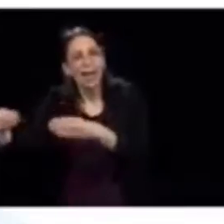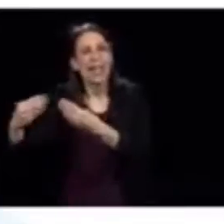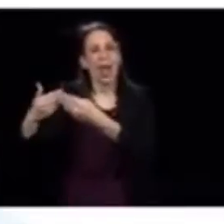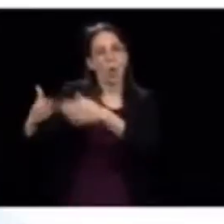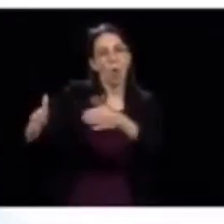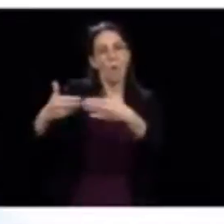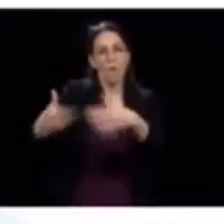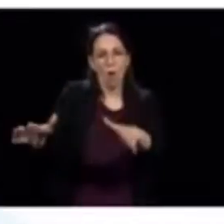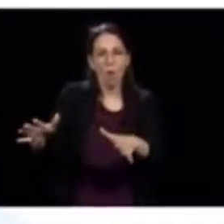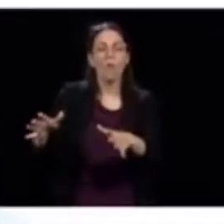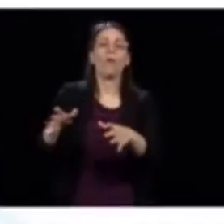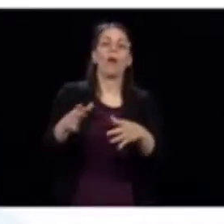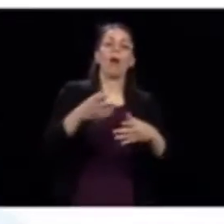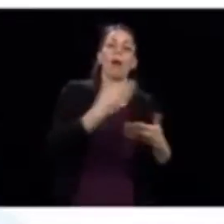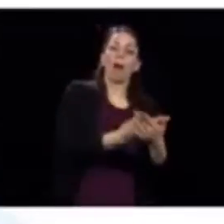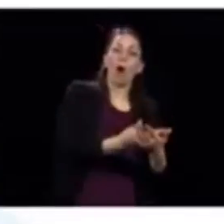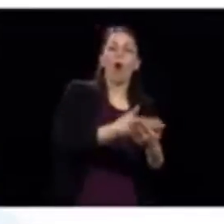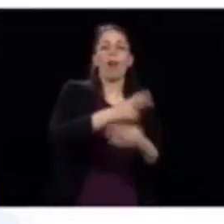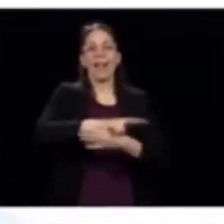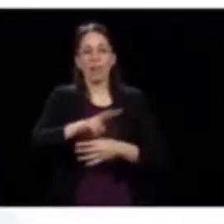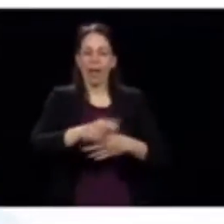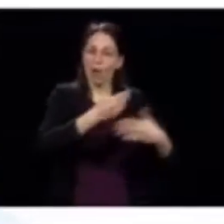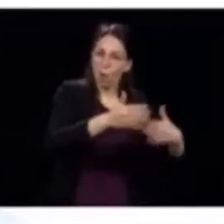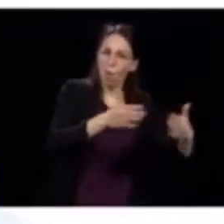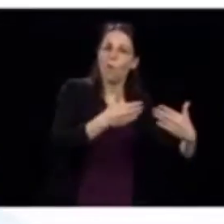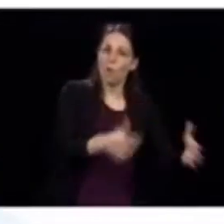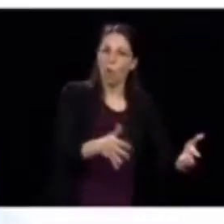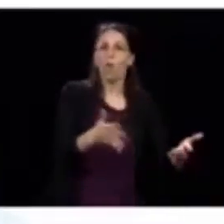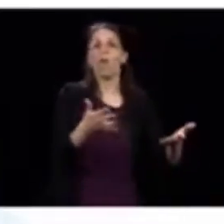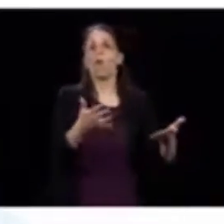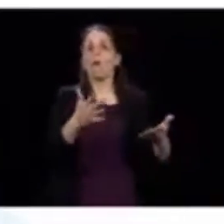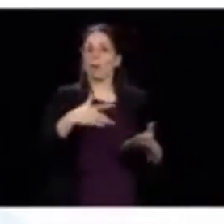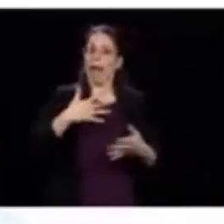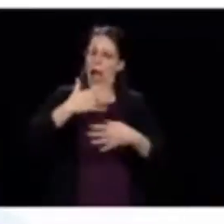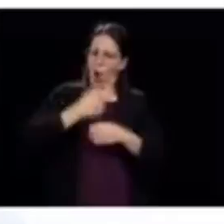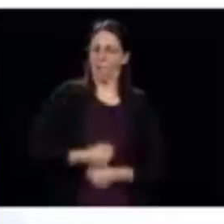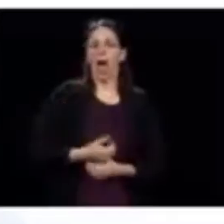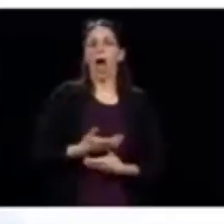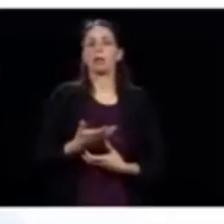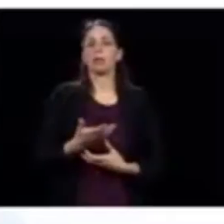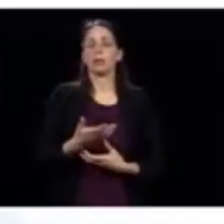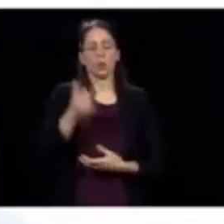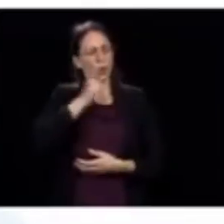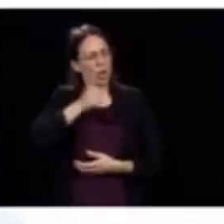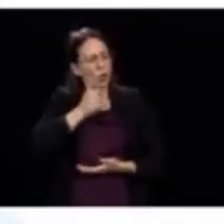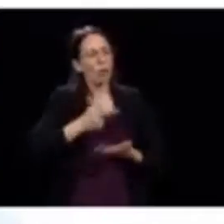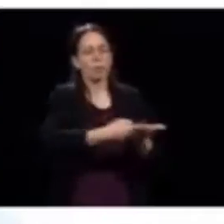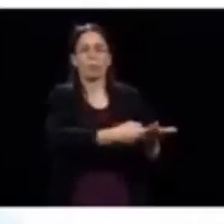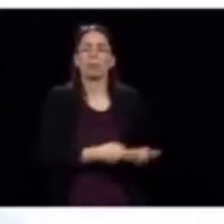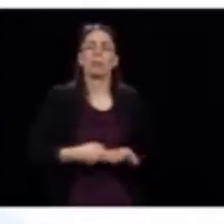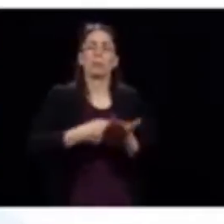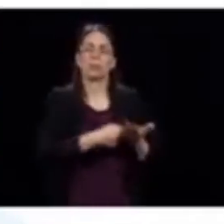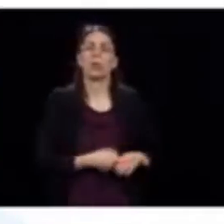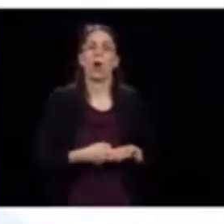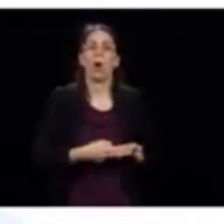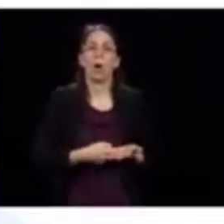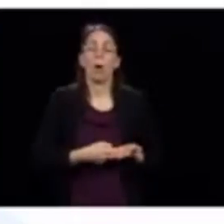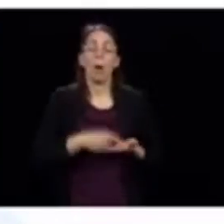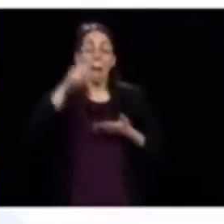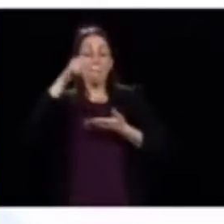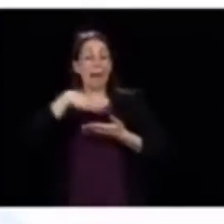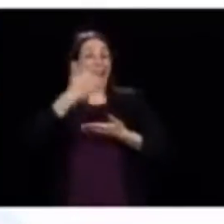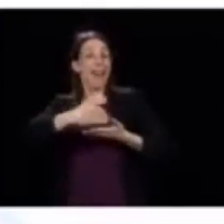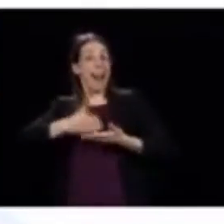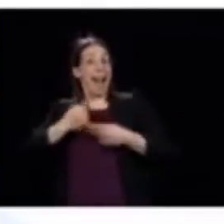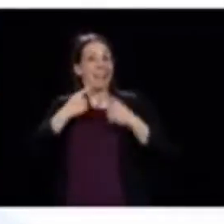écoles, les garderies. Ça fait partie des discussions qu'on a à tous les jours. Quand on va être prêt à annoncer un plan, on va l'annoncer.